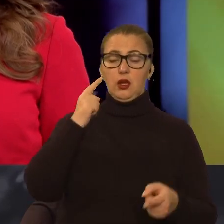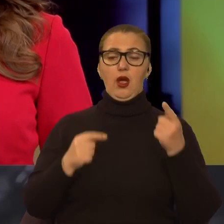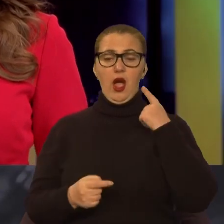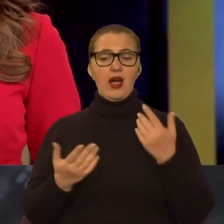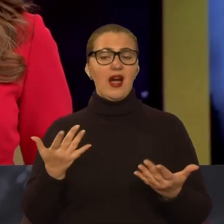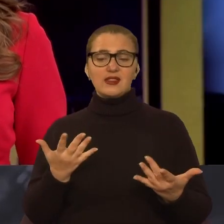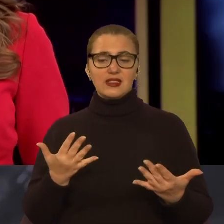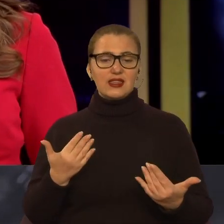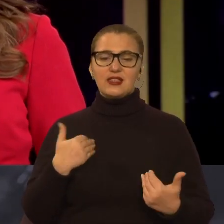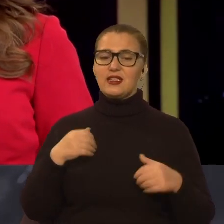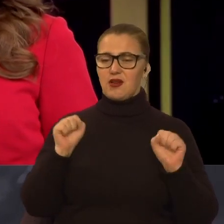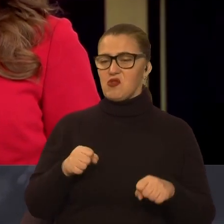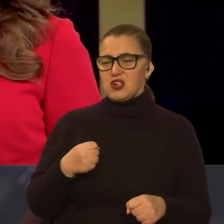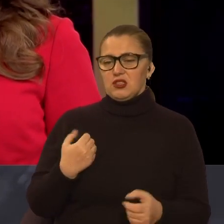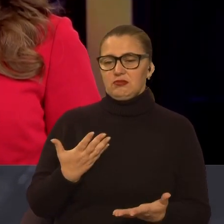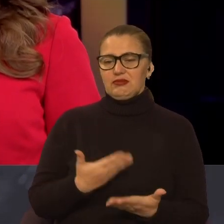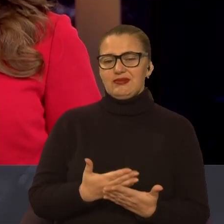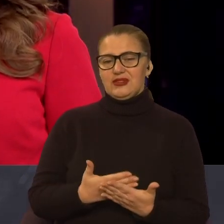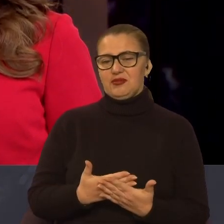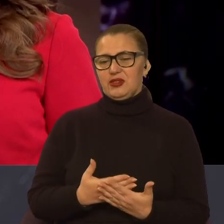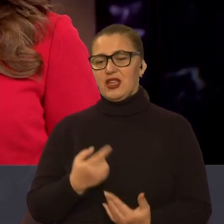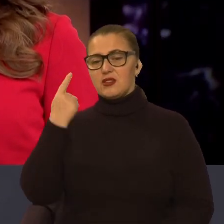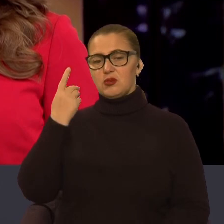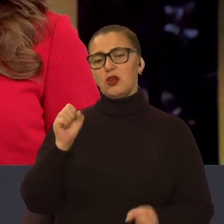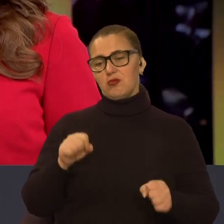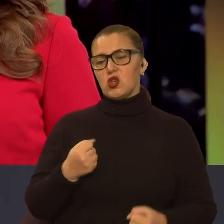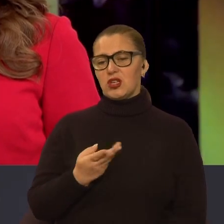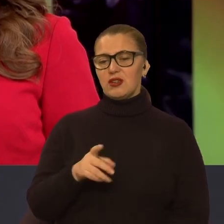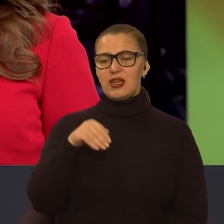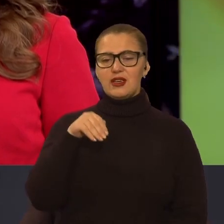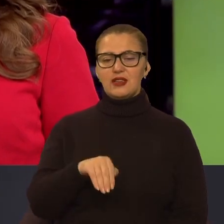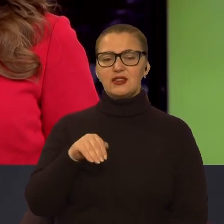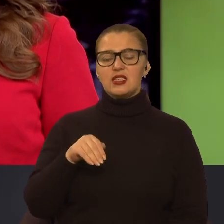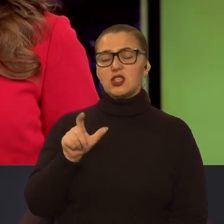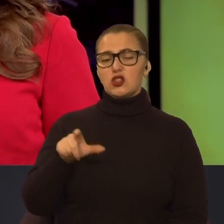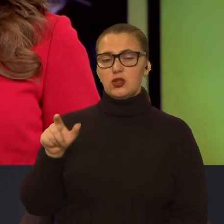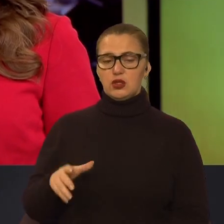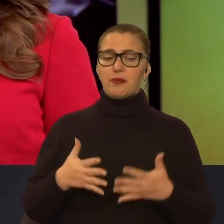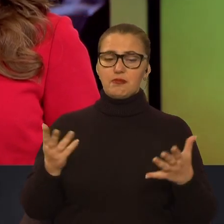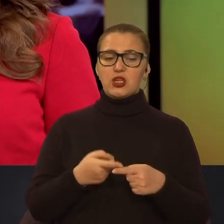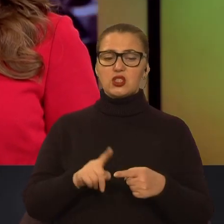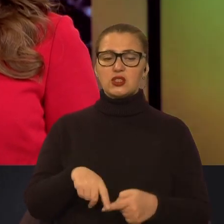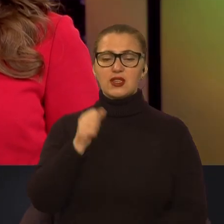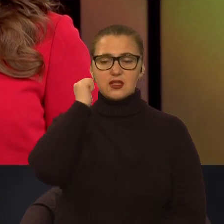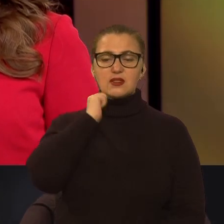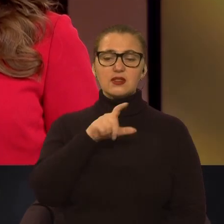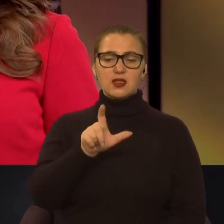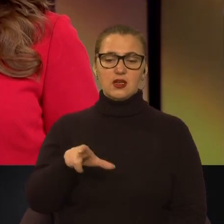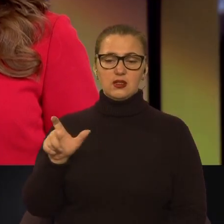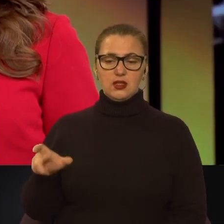Я можу тільки припускати, я думаю, що можуть кілька тисяч людей. Здебільшого, це люди похилого віку